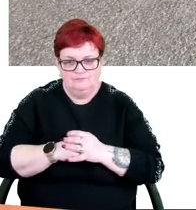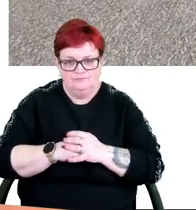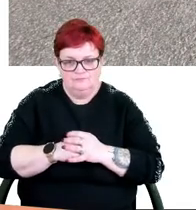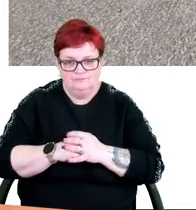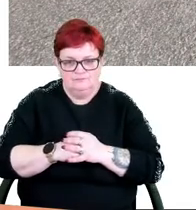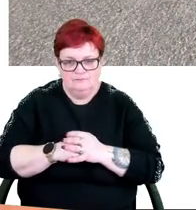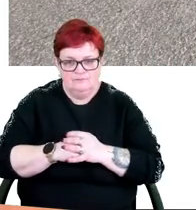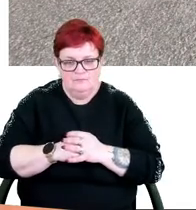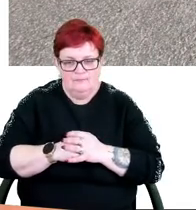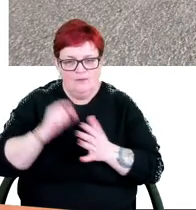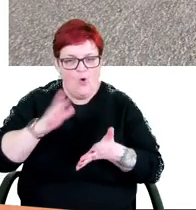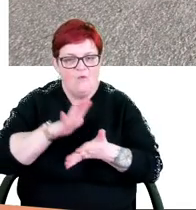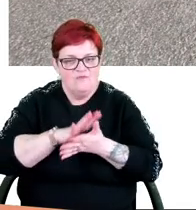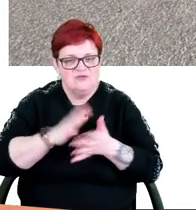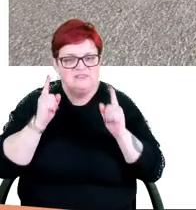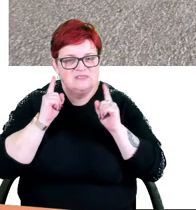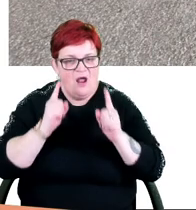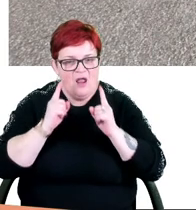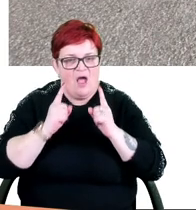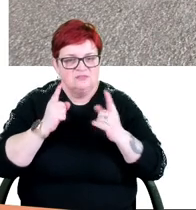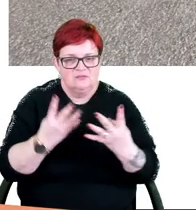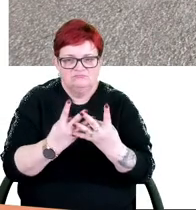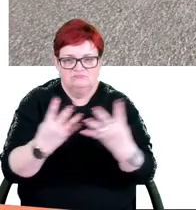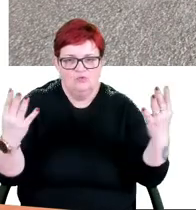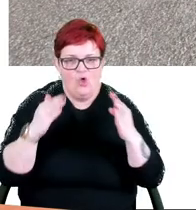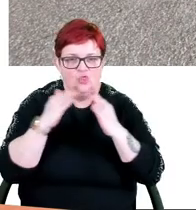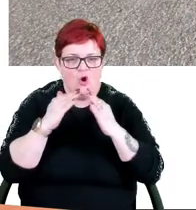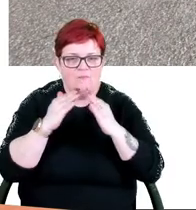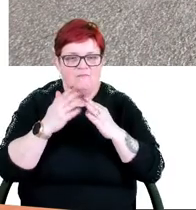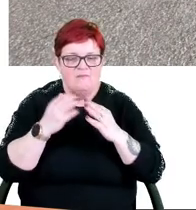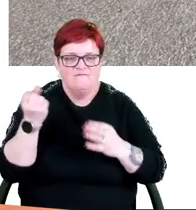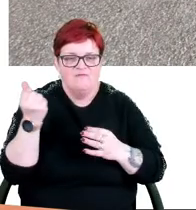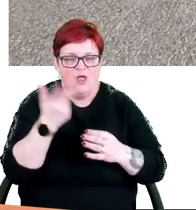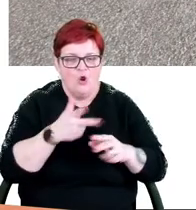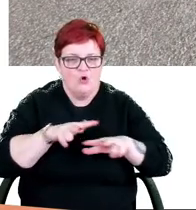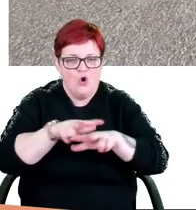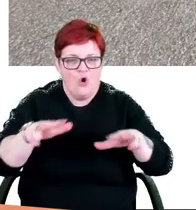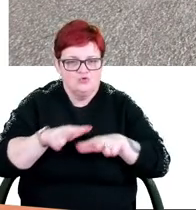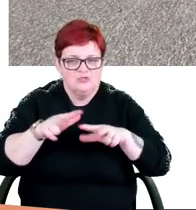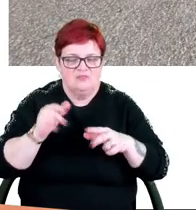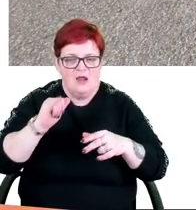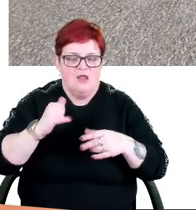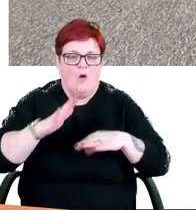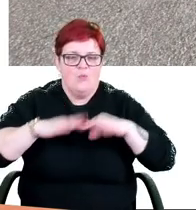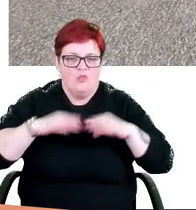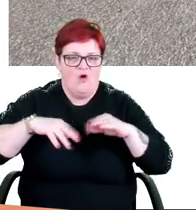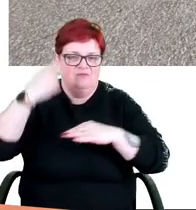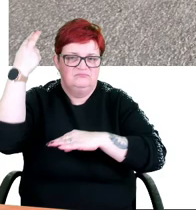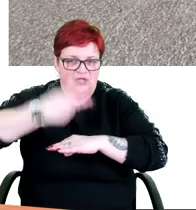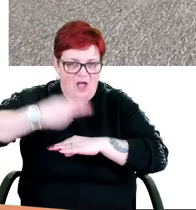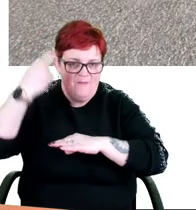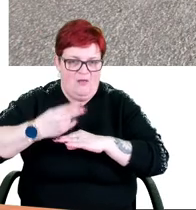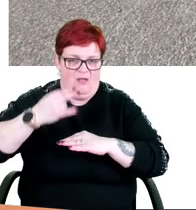W uchwale zakazano ogrodzenia terenów wokół zabudowy wielorodzinnej oraz budowy bram i szlabanów na drogach